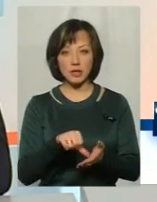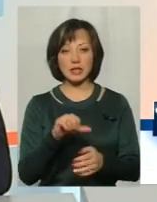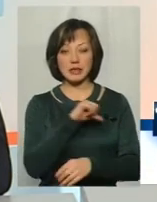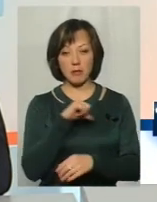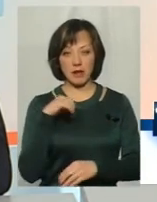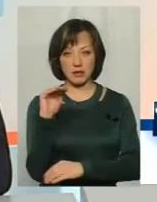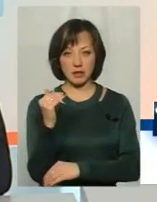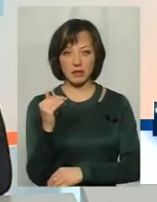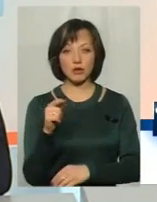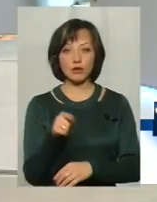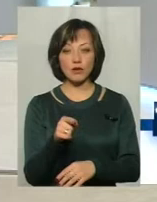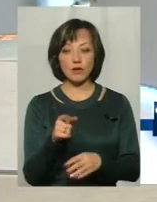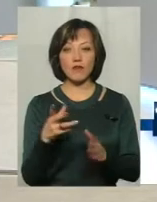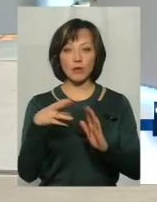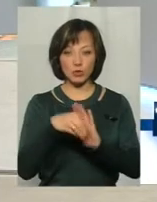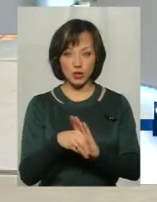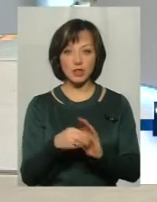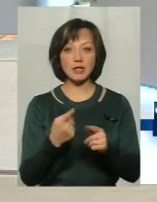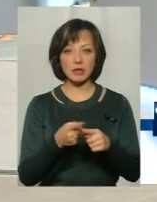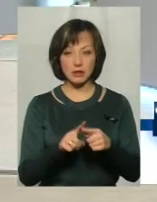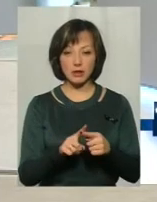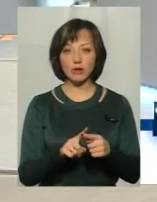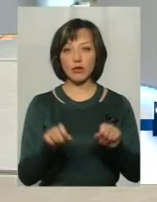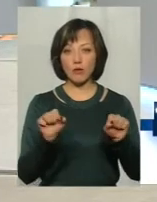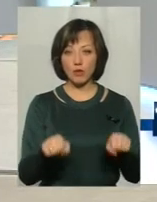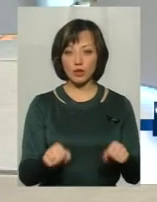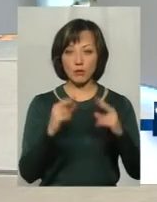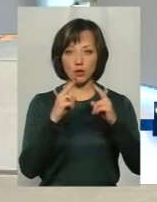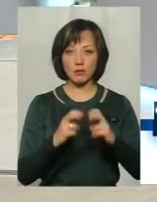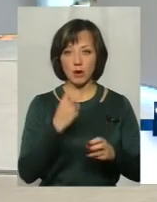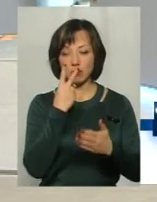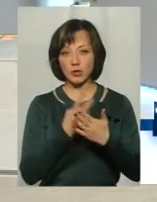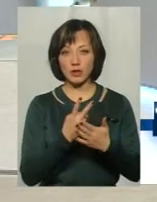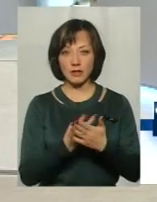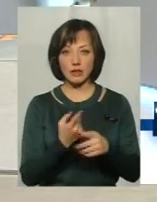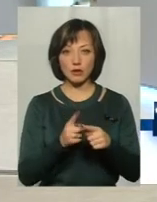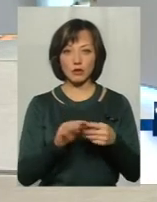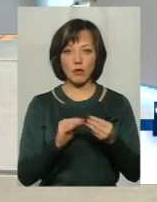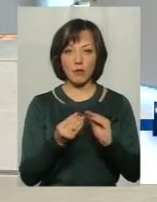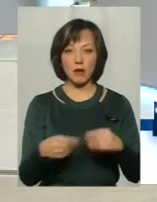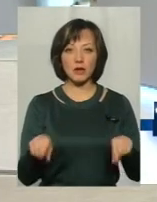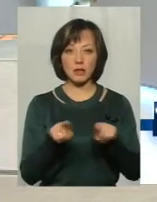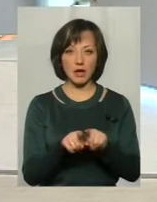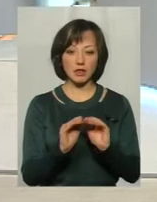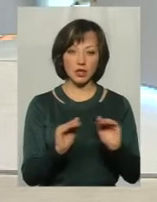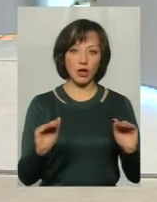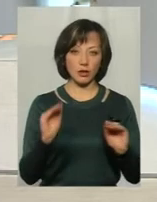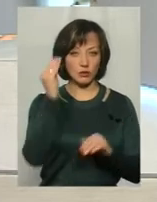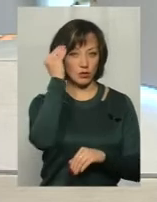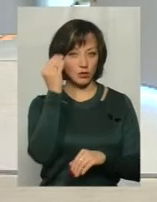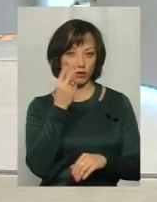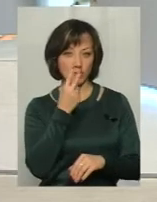дитина. Те, що вона в нього включилася, і те, що можна було розібрати. І подивитися на цю проблему також і з дитячих очей.